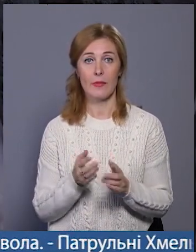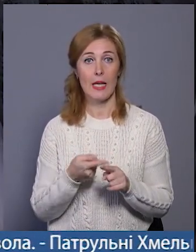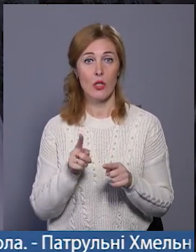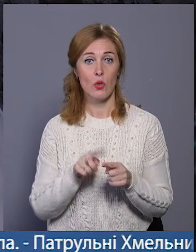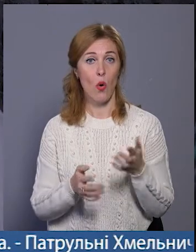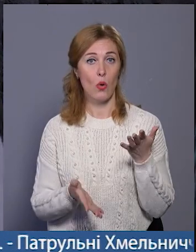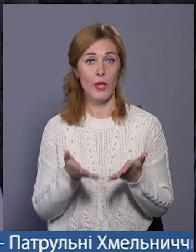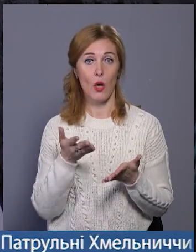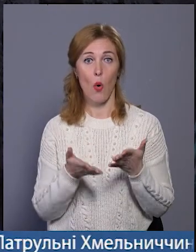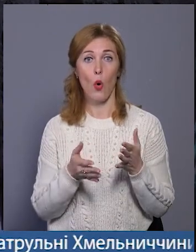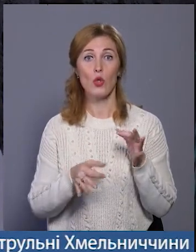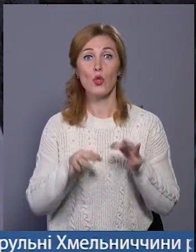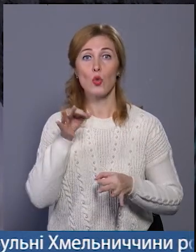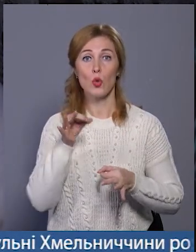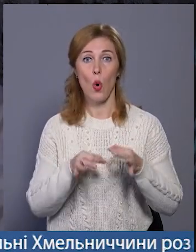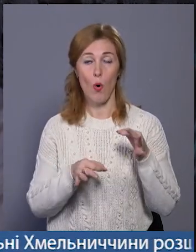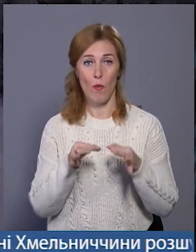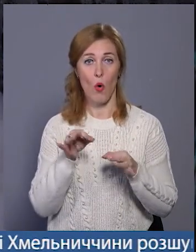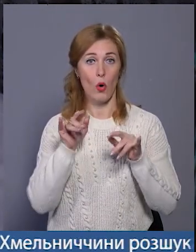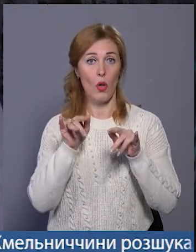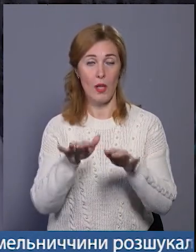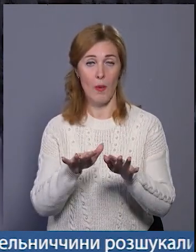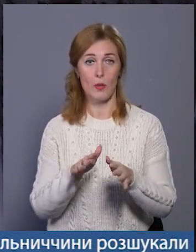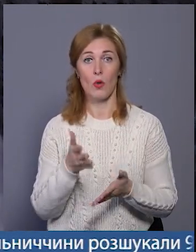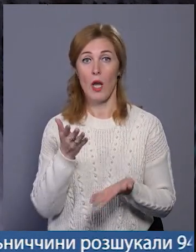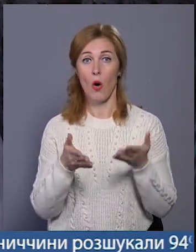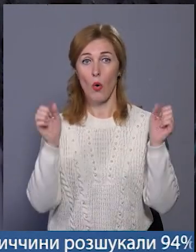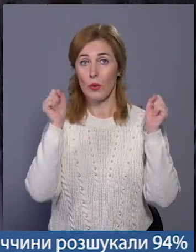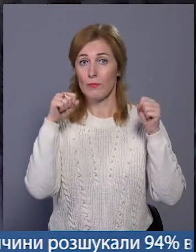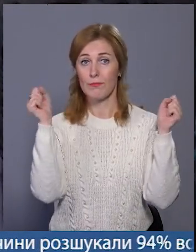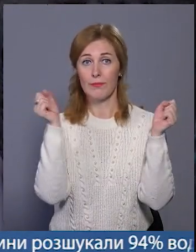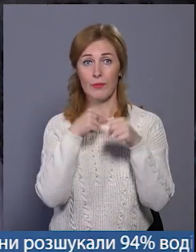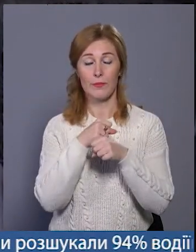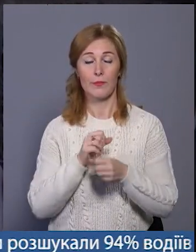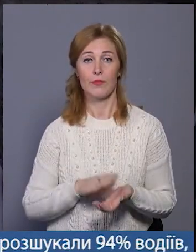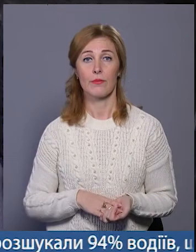судового колапсу, якоїсь аномалії судової.